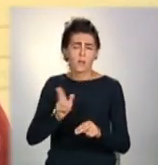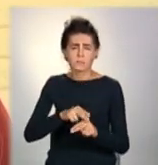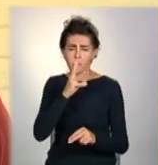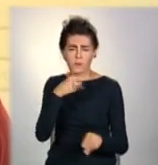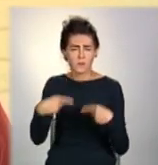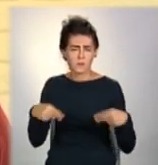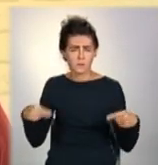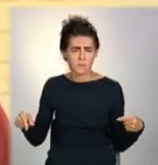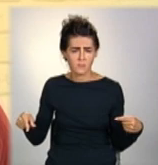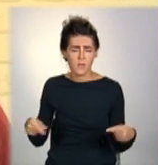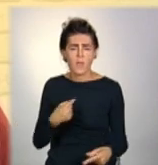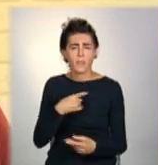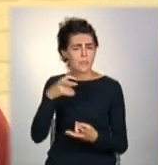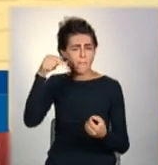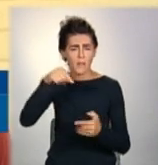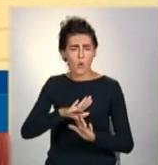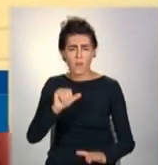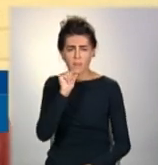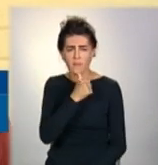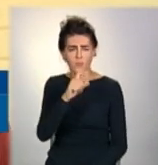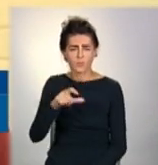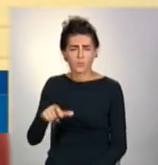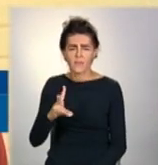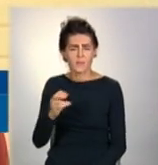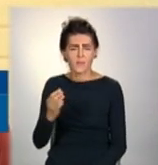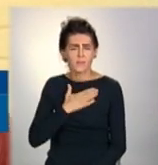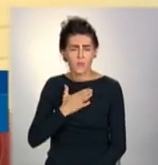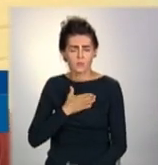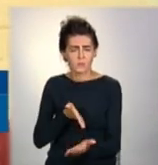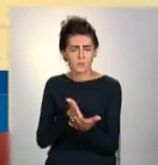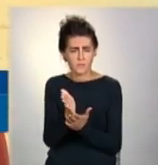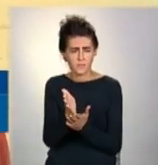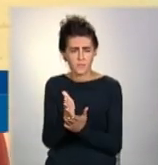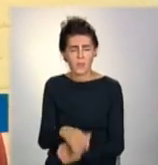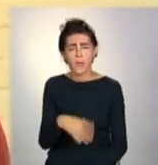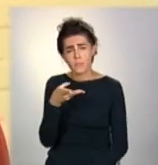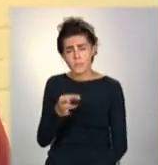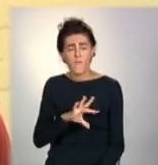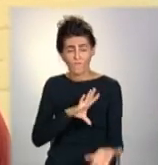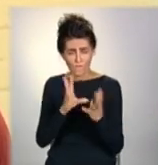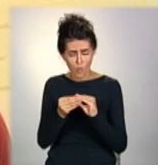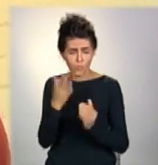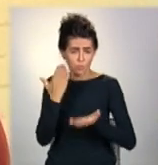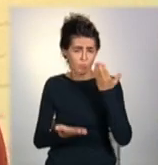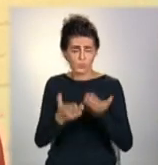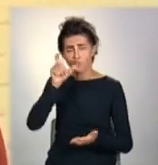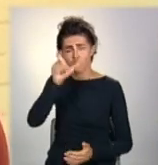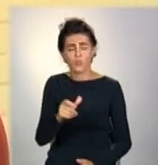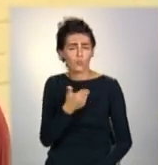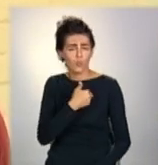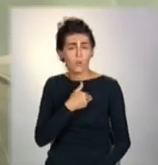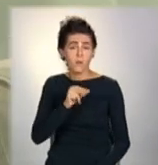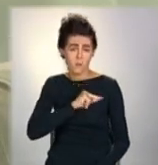Нам не підходять лініві. От взагалі не наш профіль. А по великому счету, якщо людина хоче працювати, то